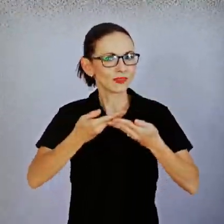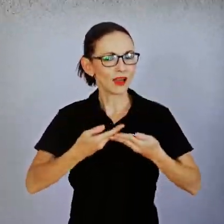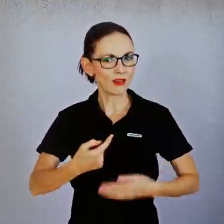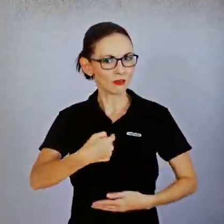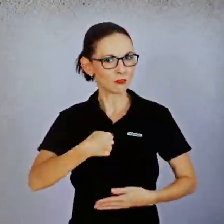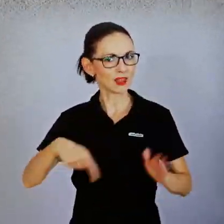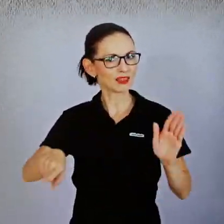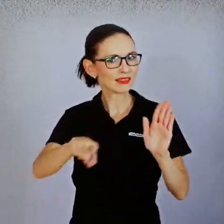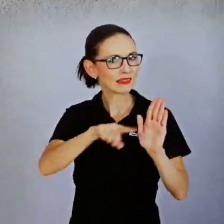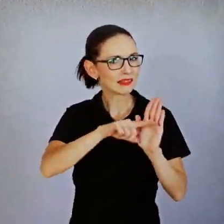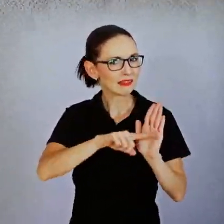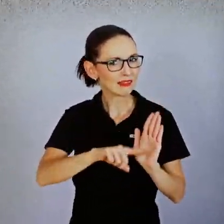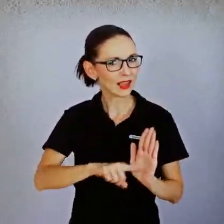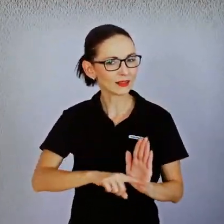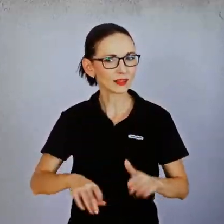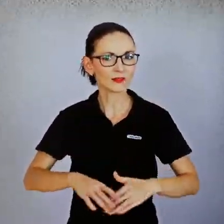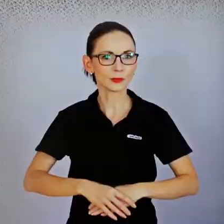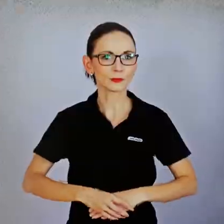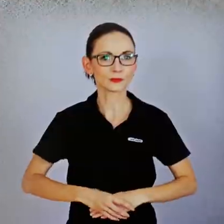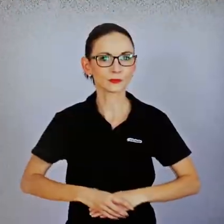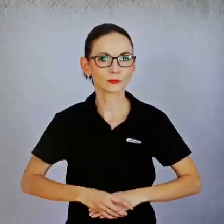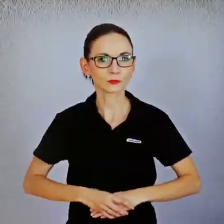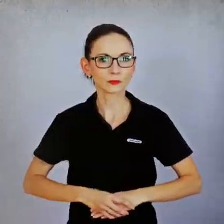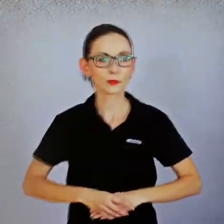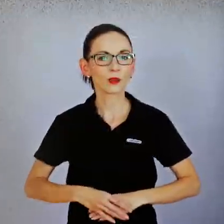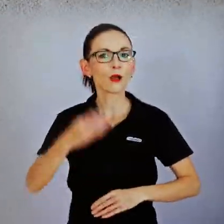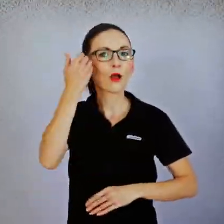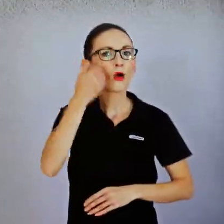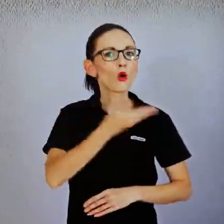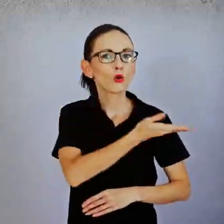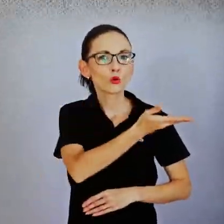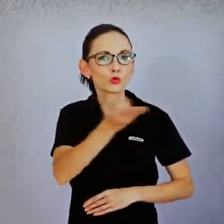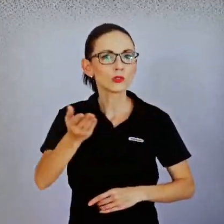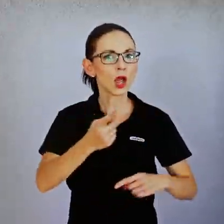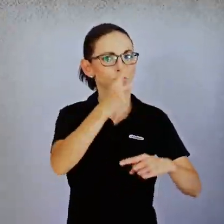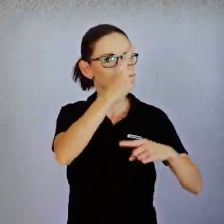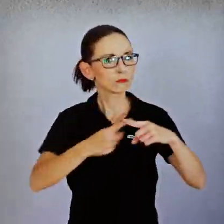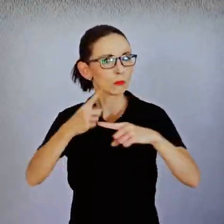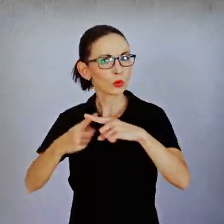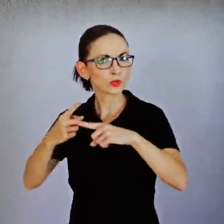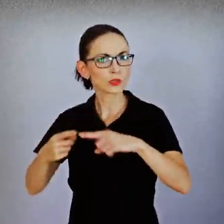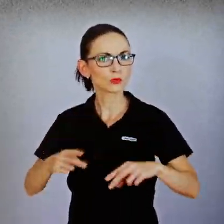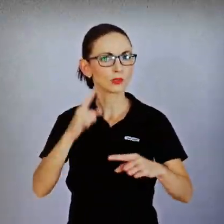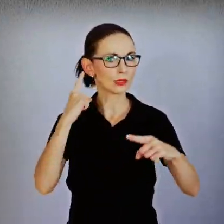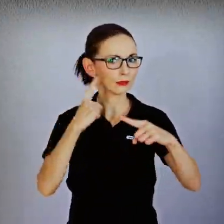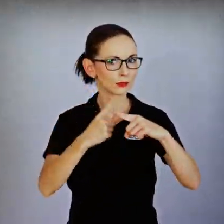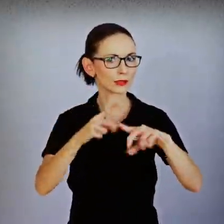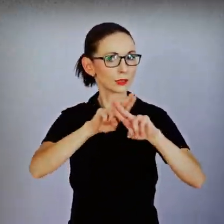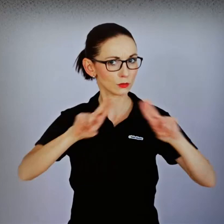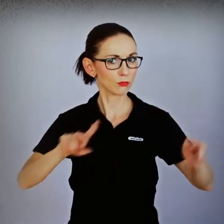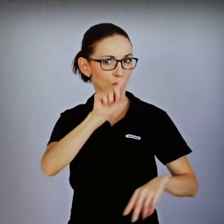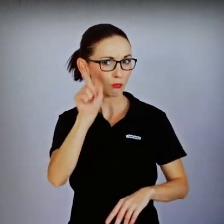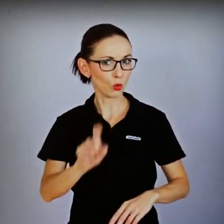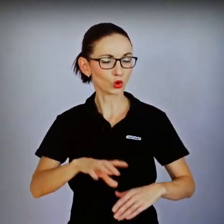sebepoškozování, přejídání, kompulzivní obsedantní chování. Takže vlastně těch dopadů na nás a potom na náš život to